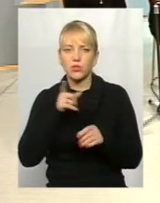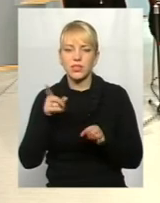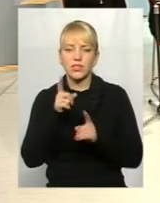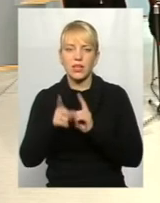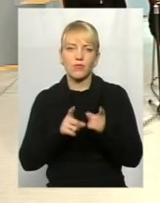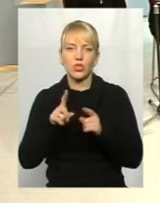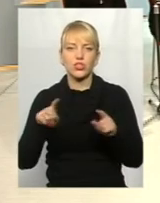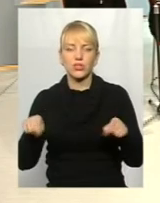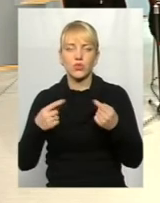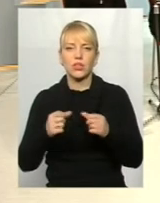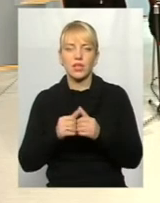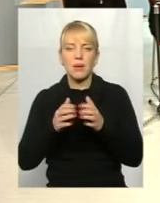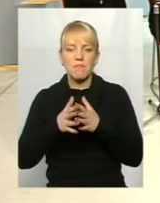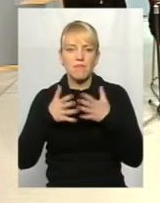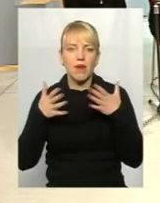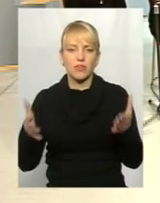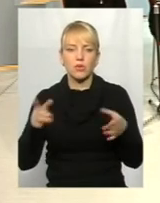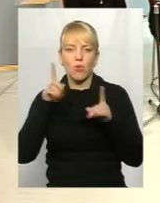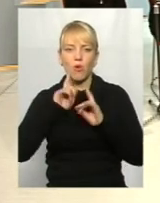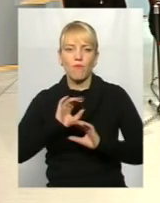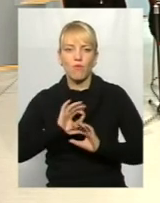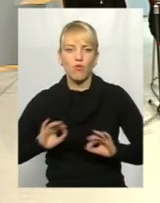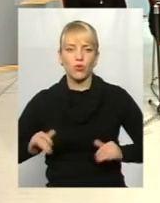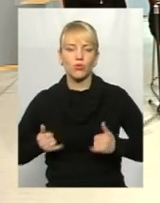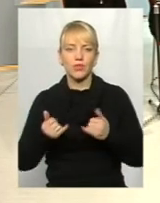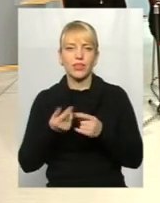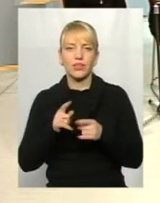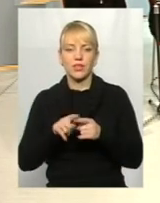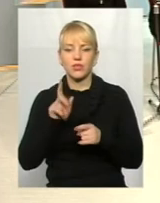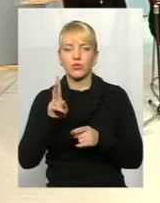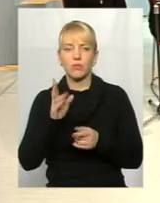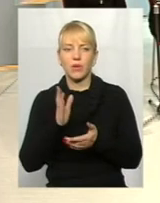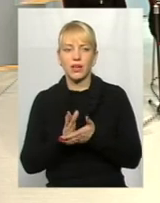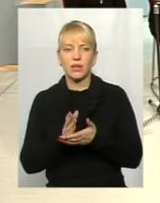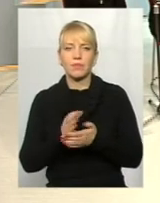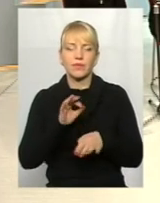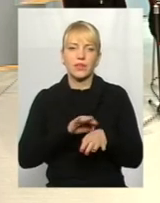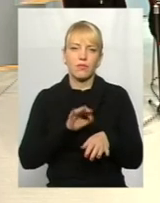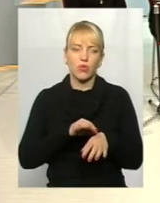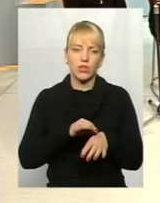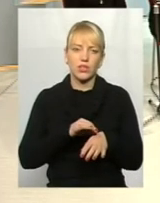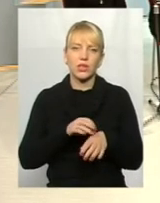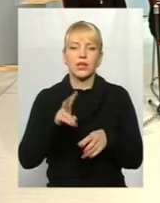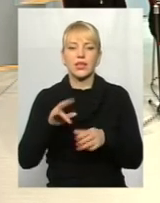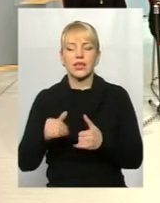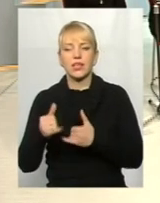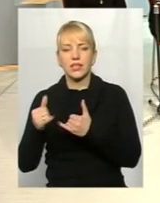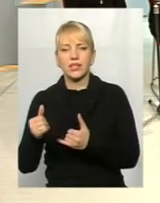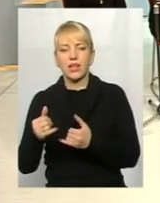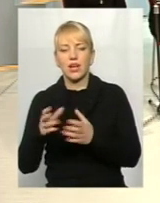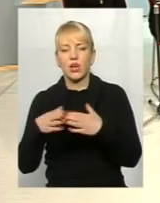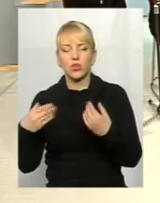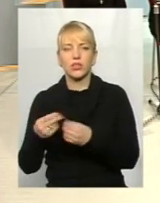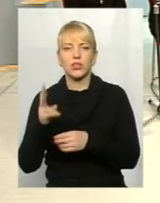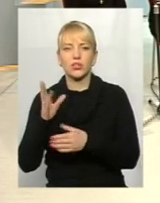створити максимум комфорту і для тих родин, хто має поліативних хворих, і для тих родин,